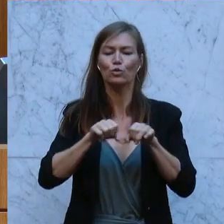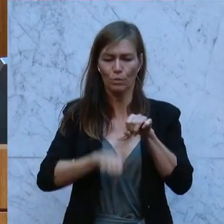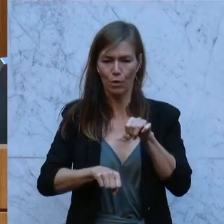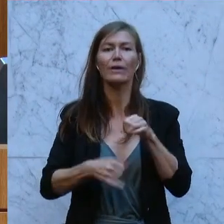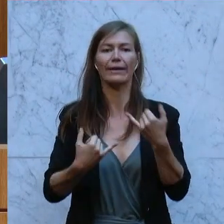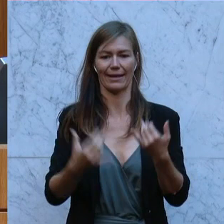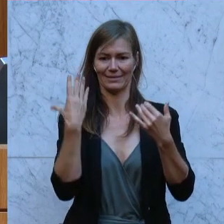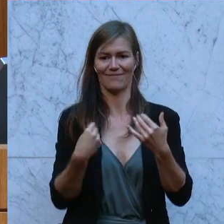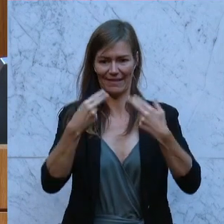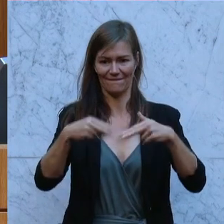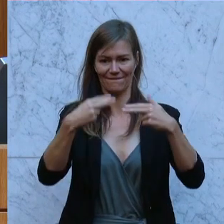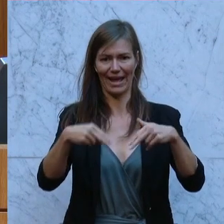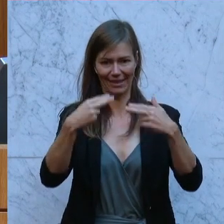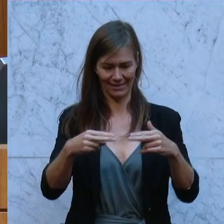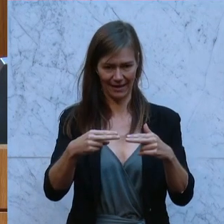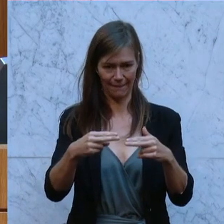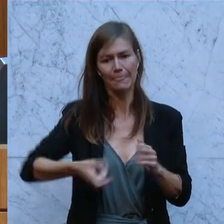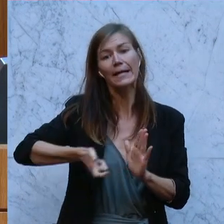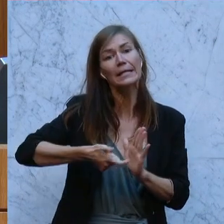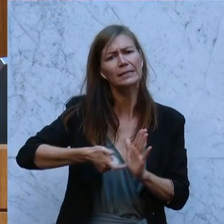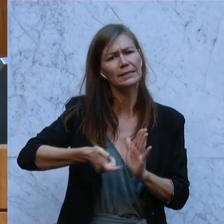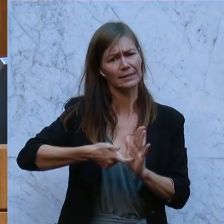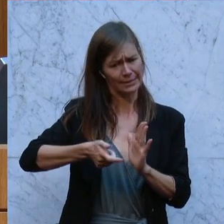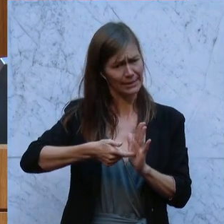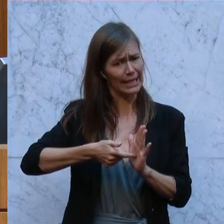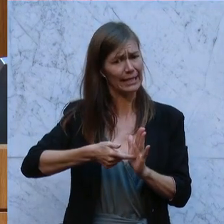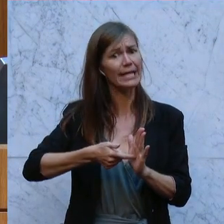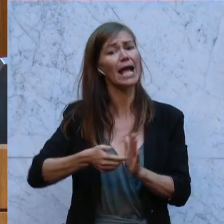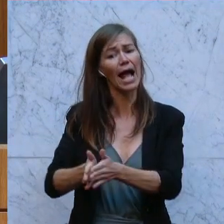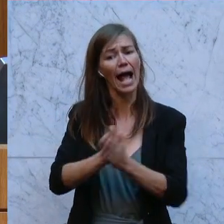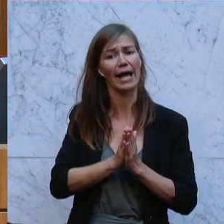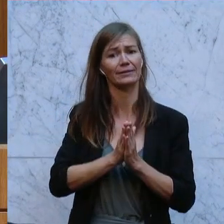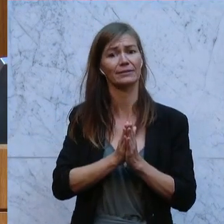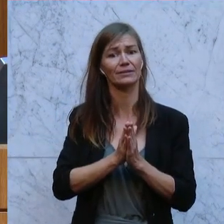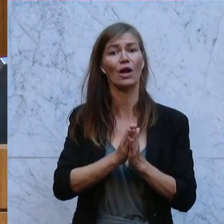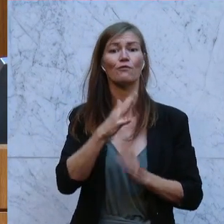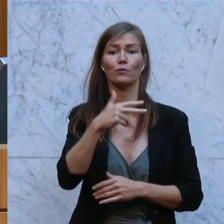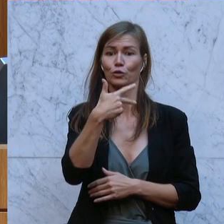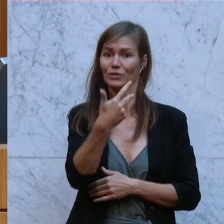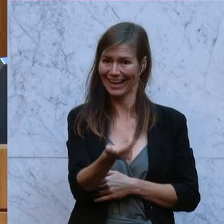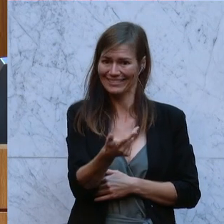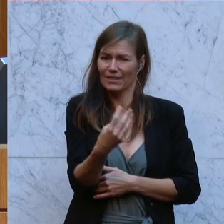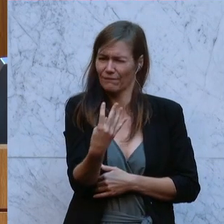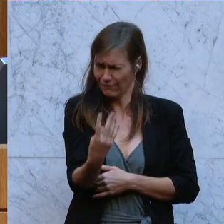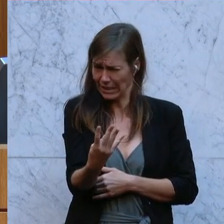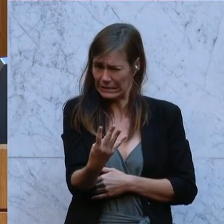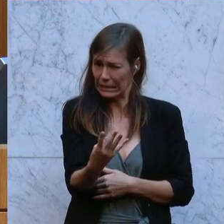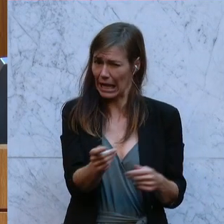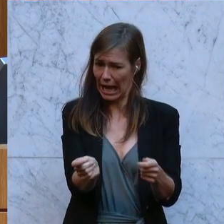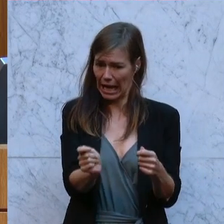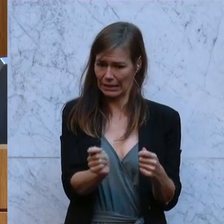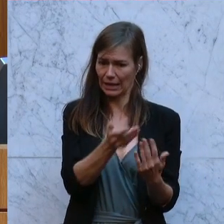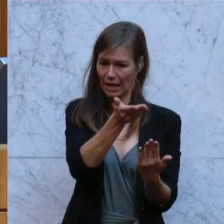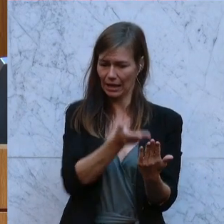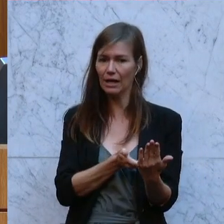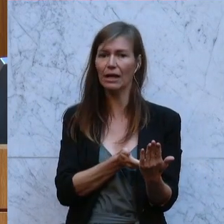Wir kommen nun zur dringlichen Behandlung des selbstständigen Antrages 3540. Da dieser inzwischen